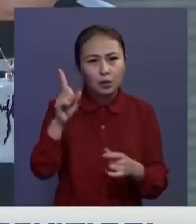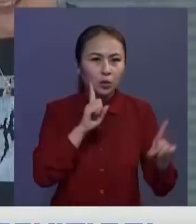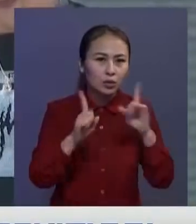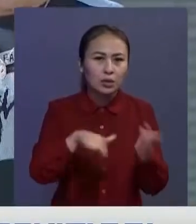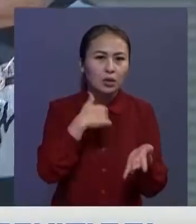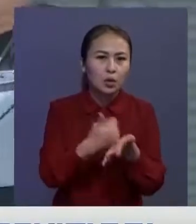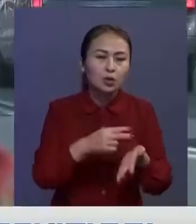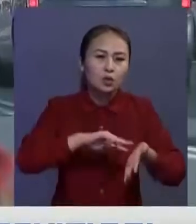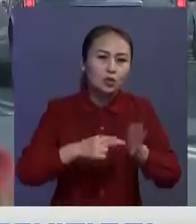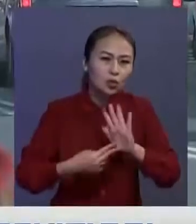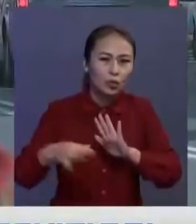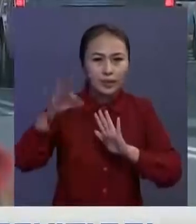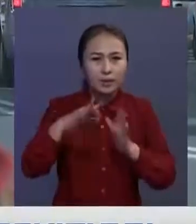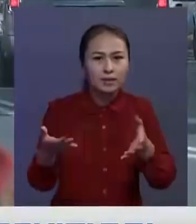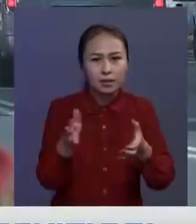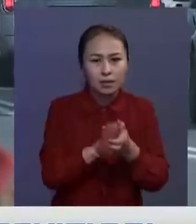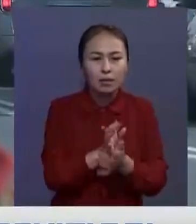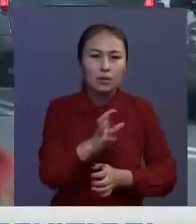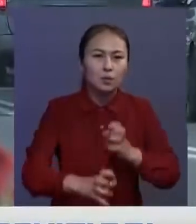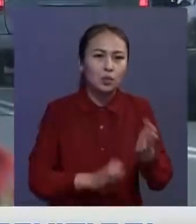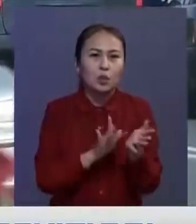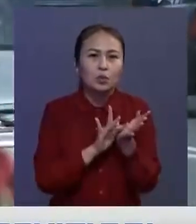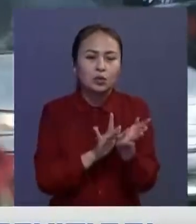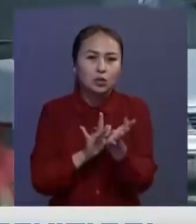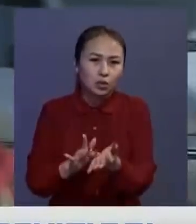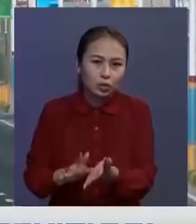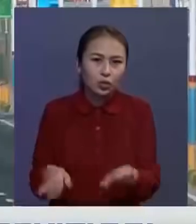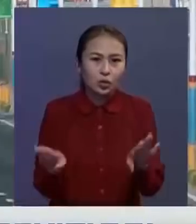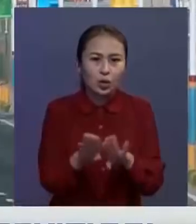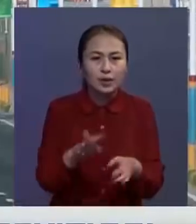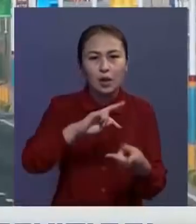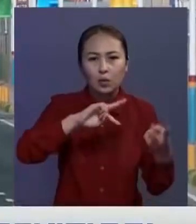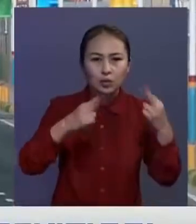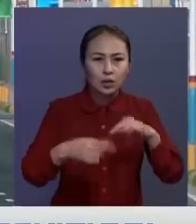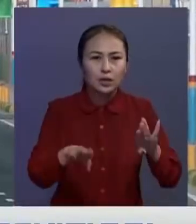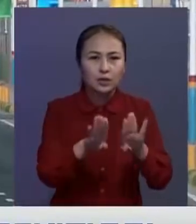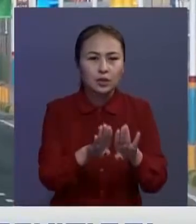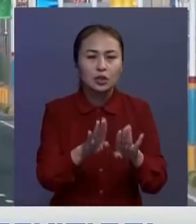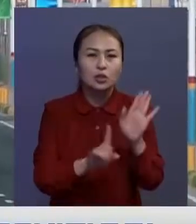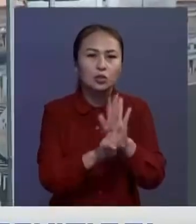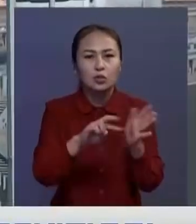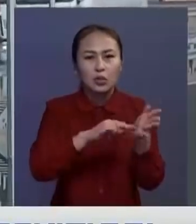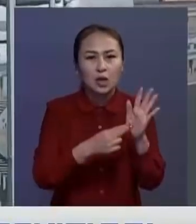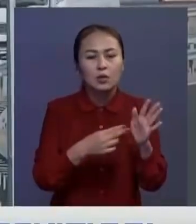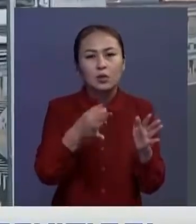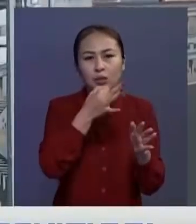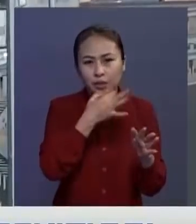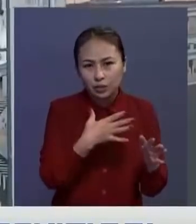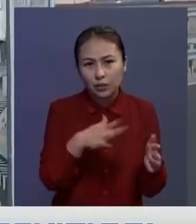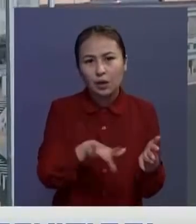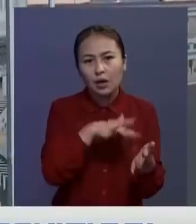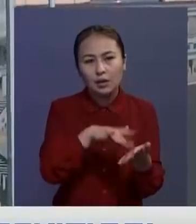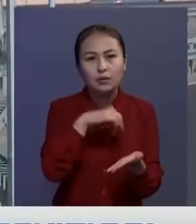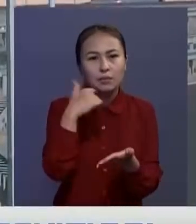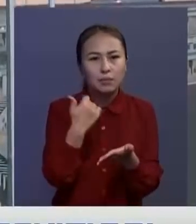Бүгінгі өкімет отырысында баш жоспардың жобасы таңыстырылып, қалғаралық туризмнің ұшағын айналу өте шақардың кешенді жоспары көңілден